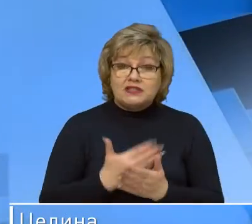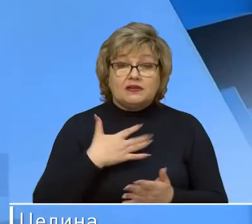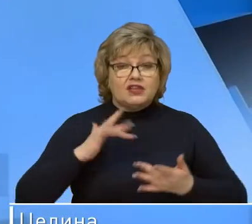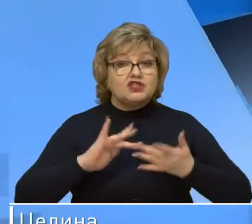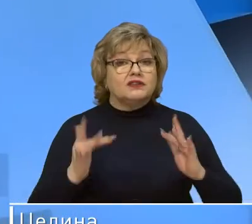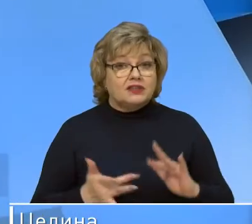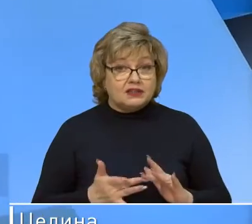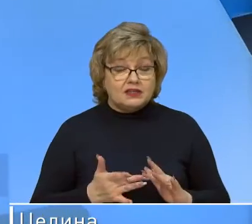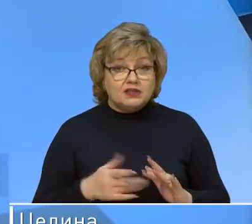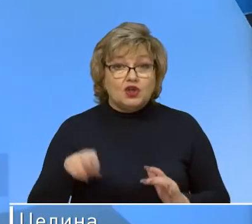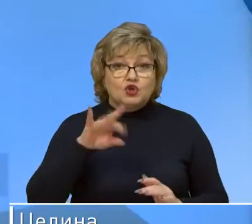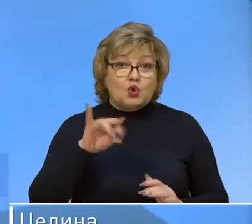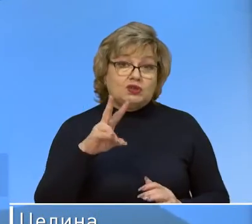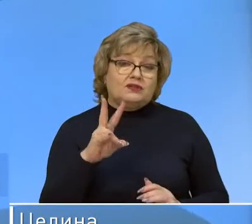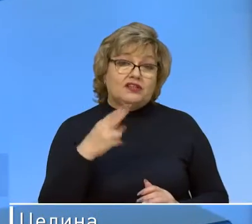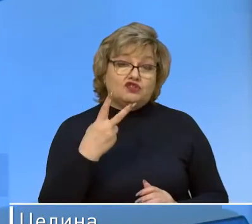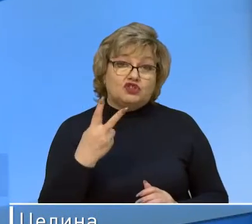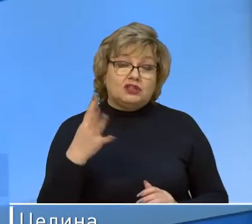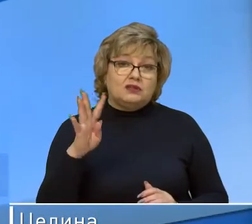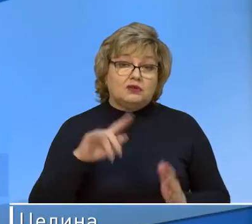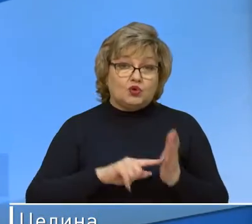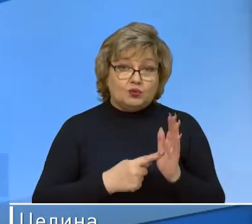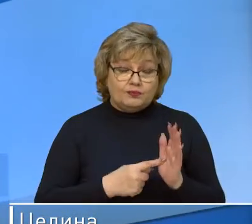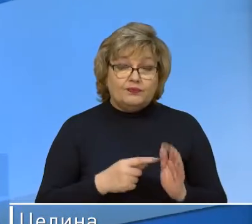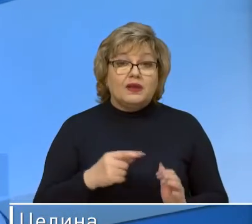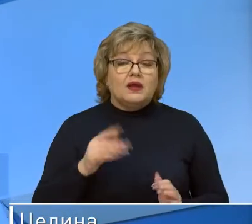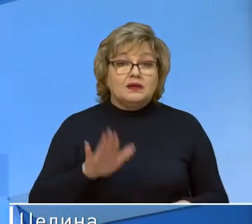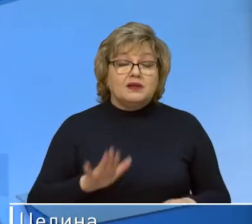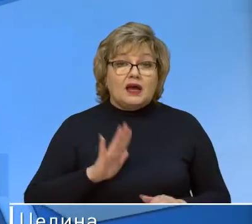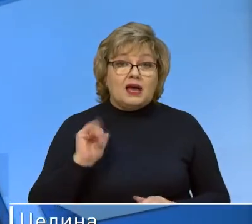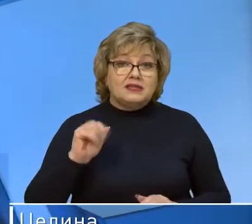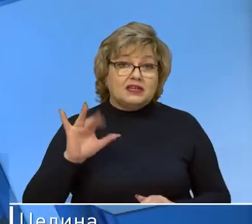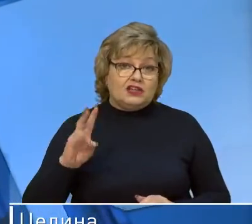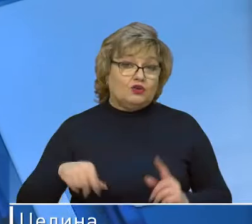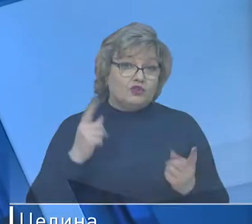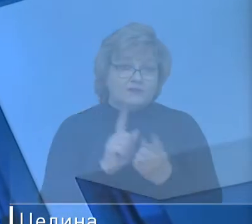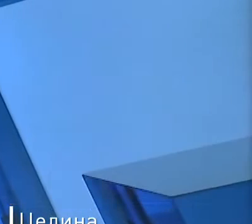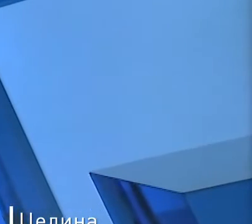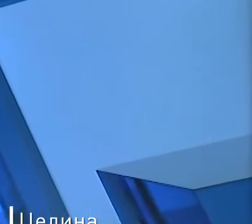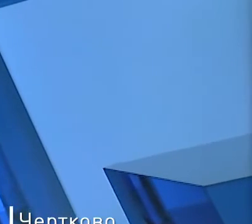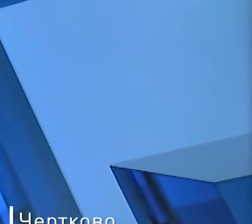наших социальных сетях и на сайте don24.ru. В студии была Ася Скрыникова. До встречи.